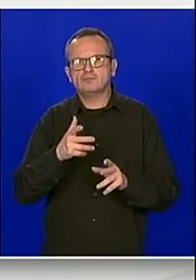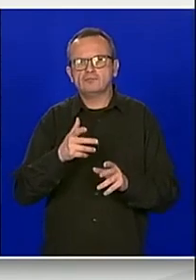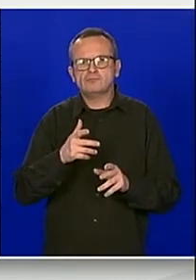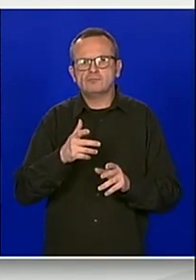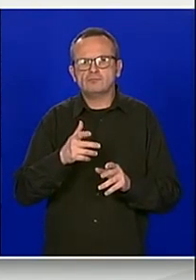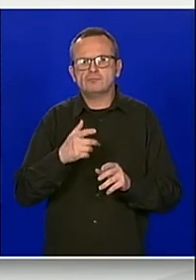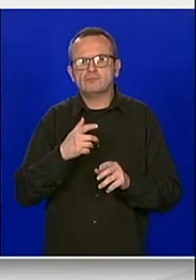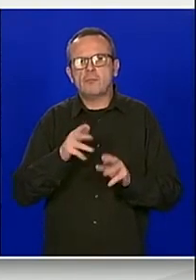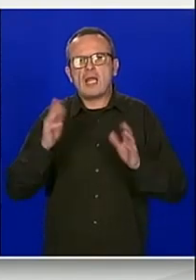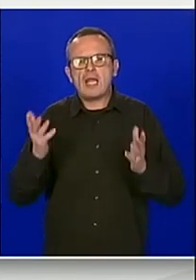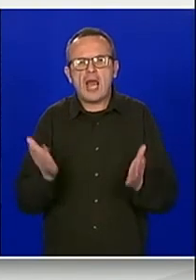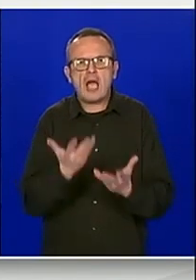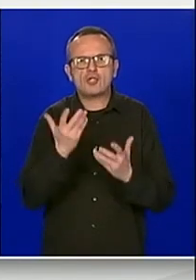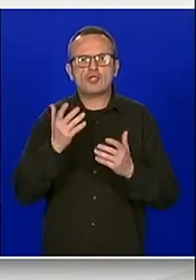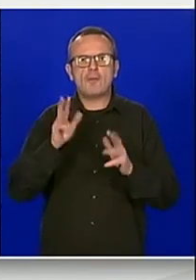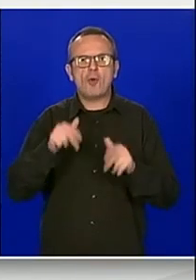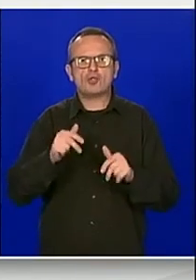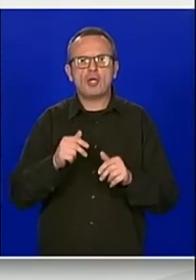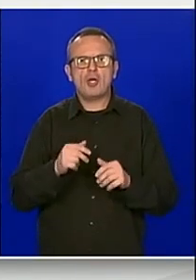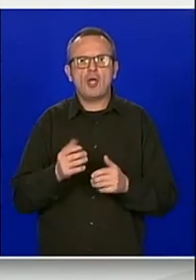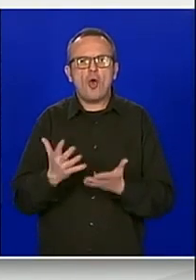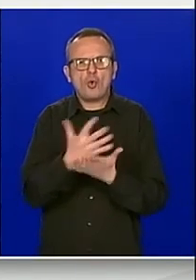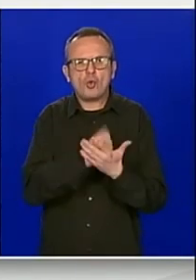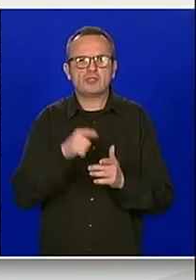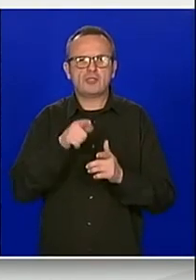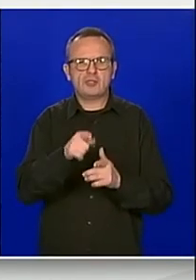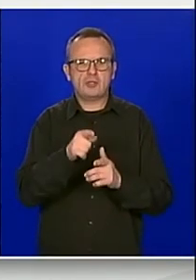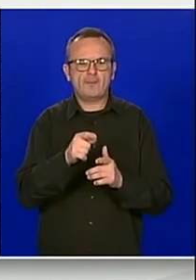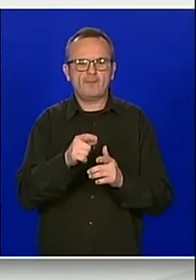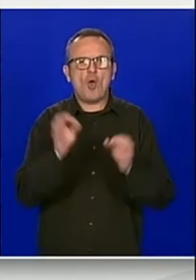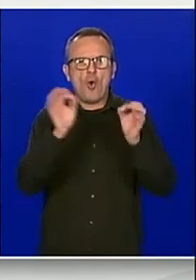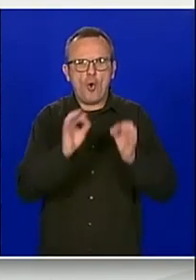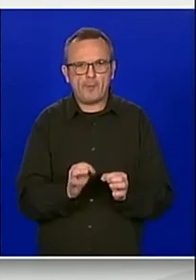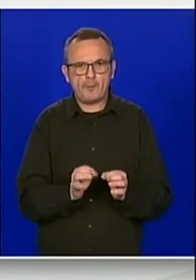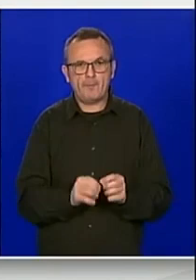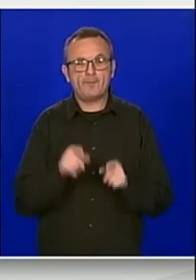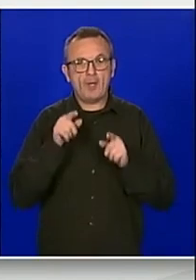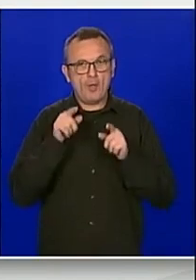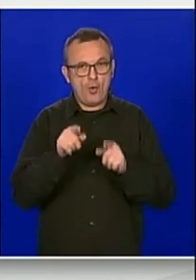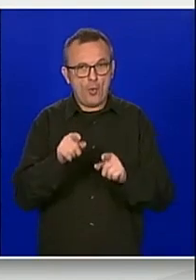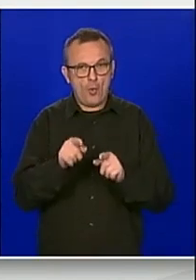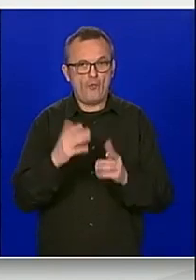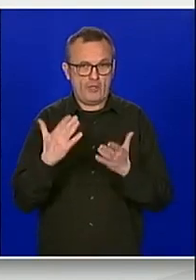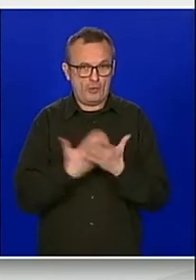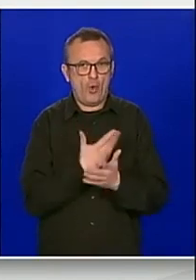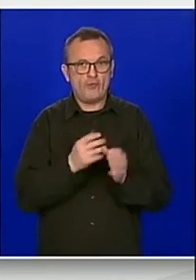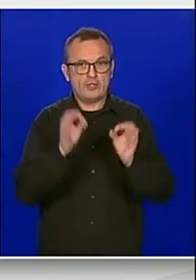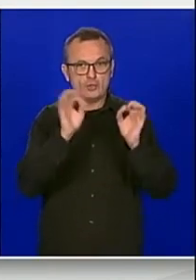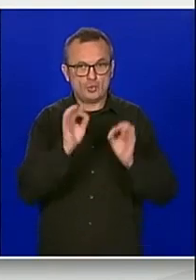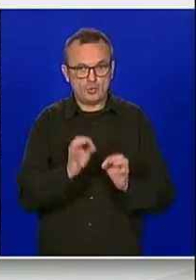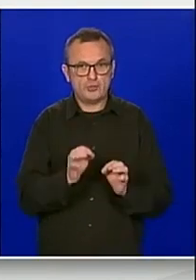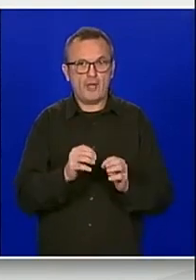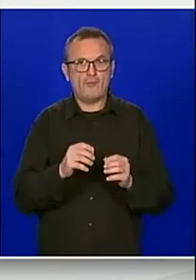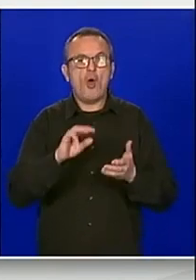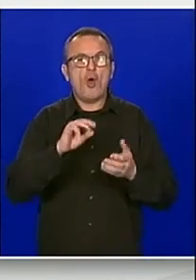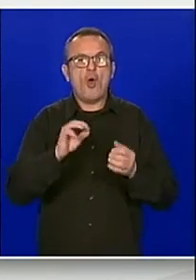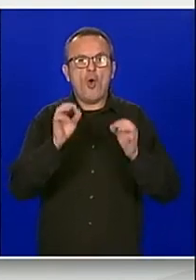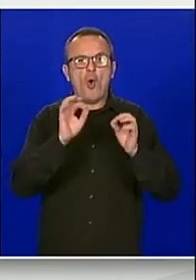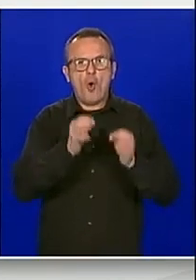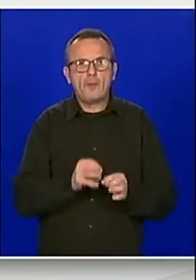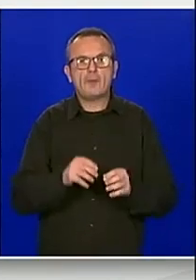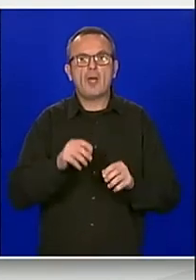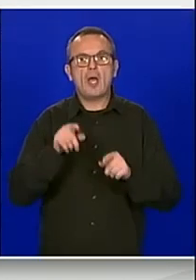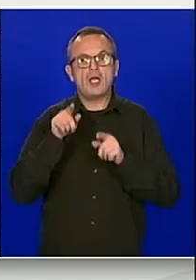usluga korisnicima. Projekt između ostalog uz uvođenje novog sustava za upravljanje ljudskim potencijalima obuhvaći i podizanje svijesti